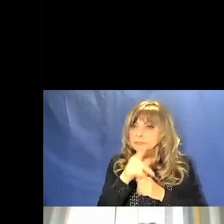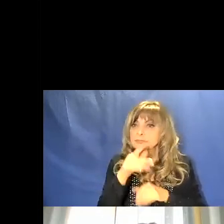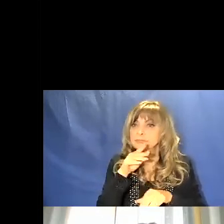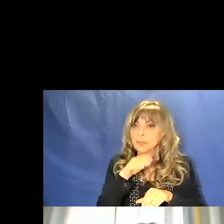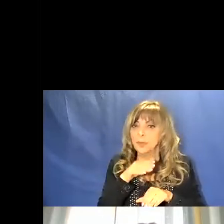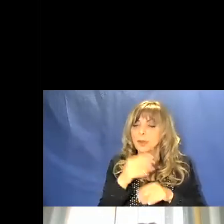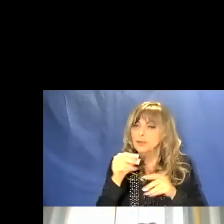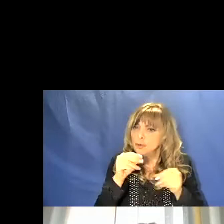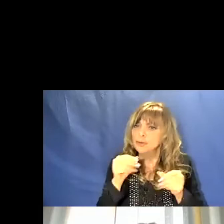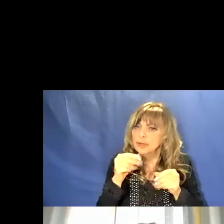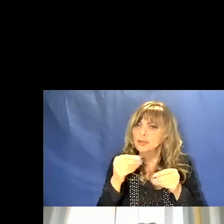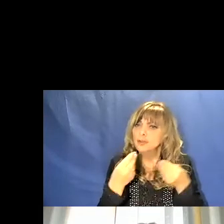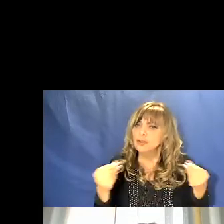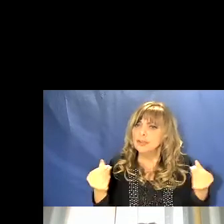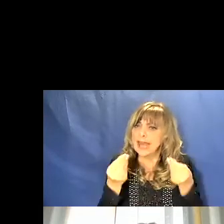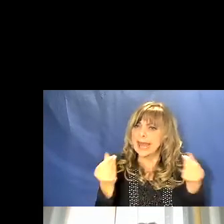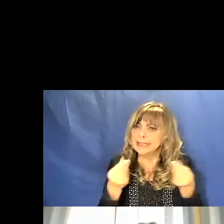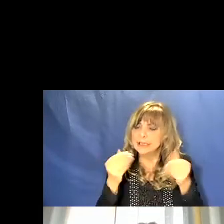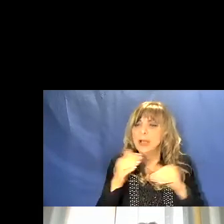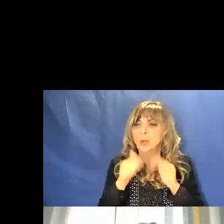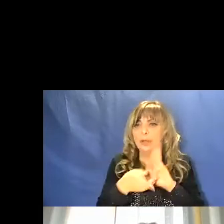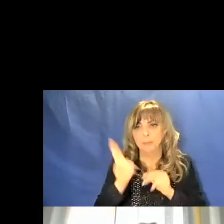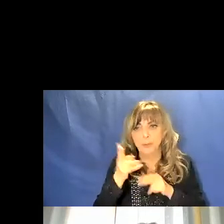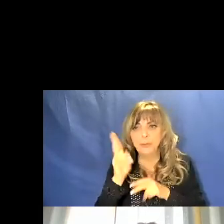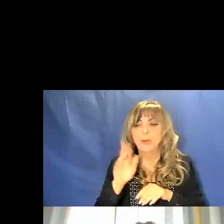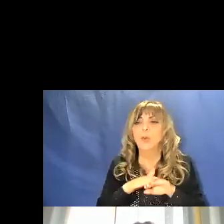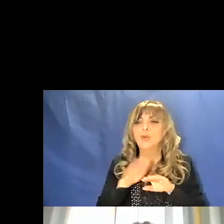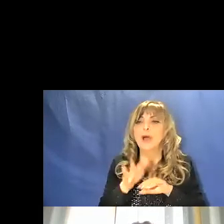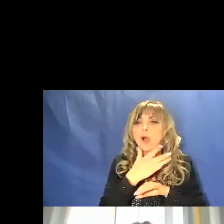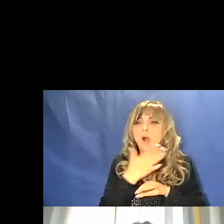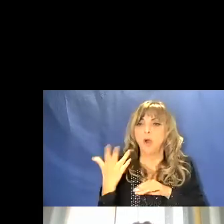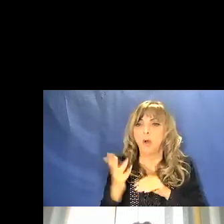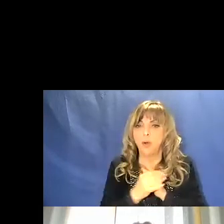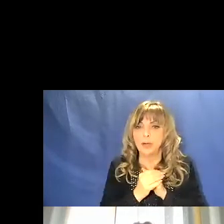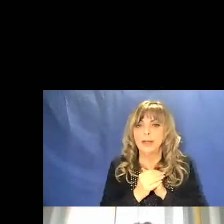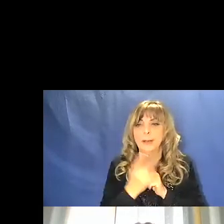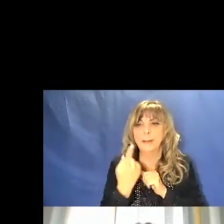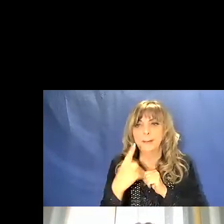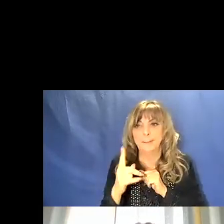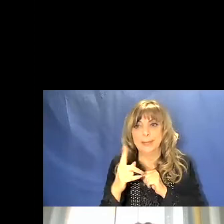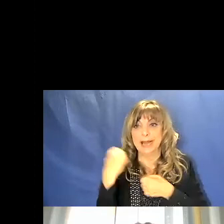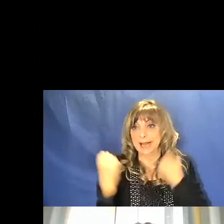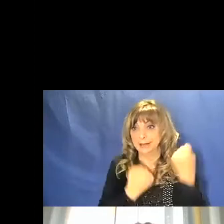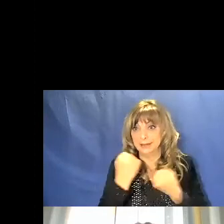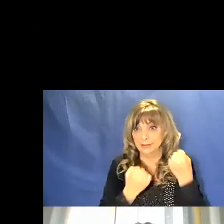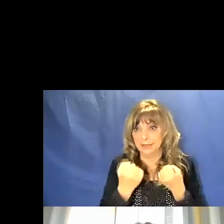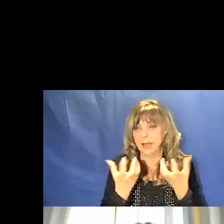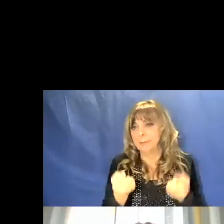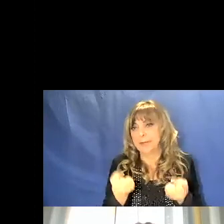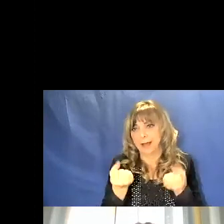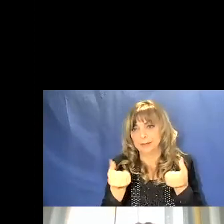queste sostanze e che utilizza il colore sia per attività pratiche